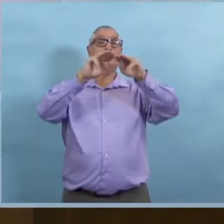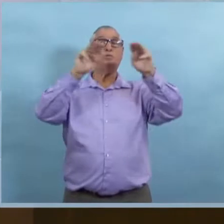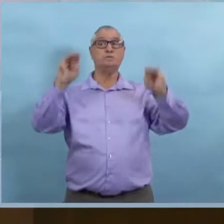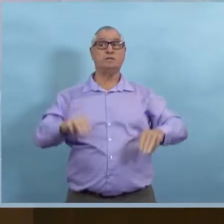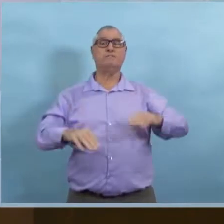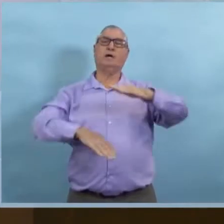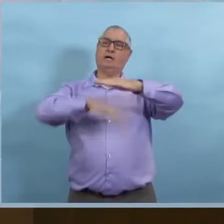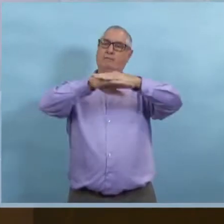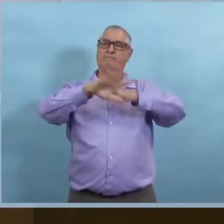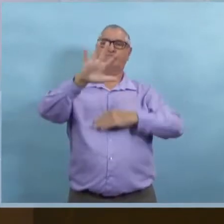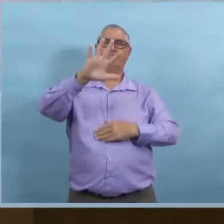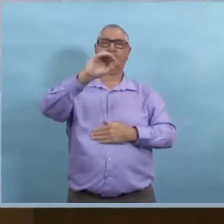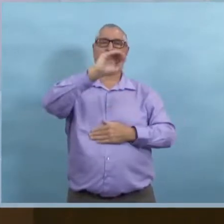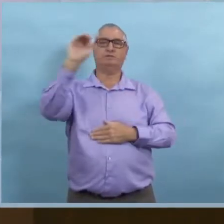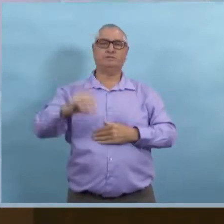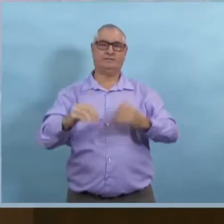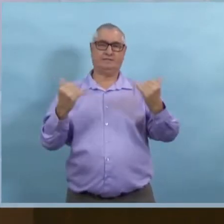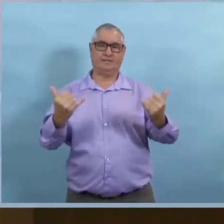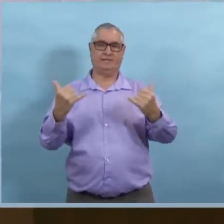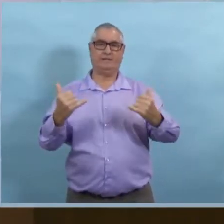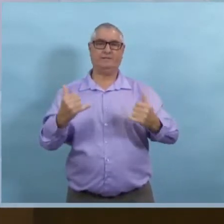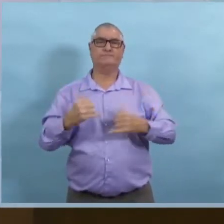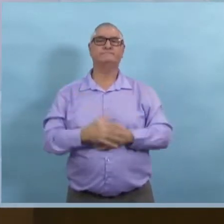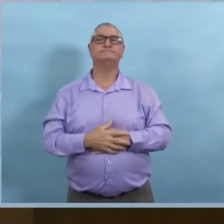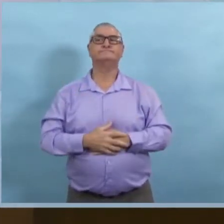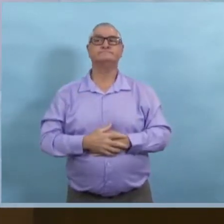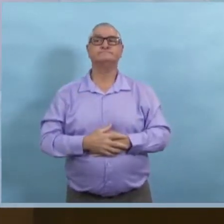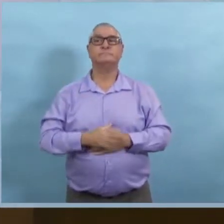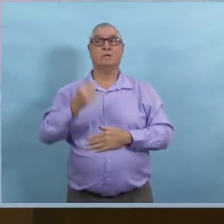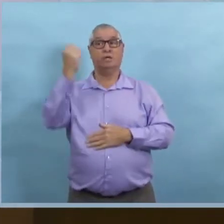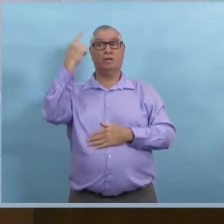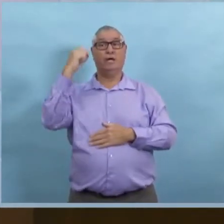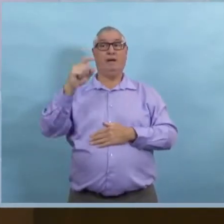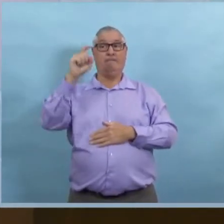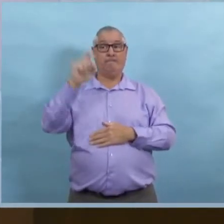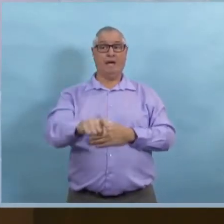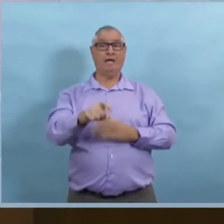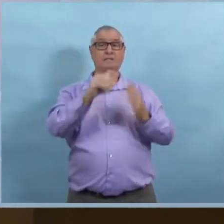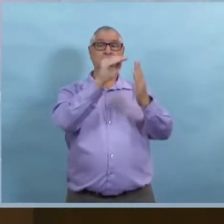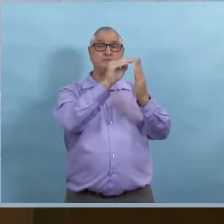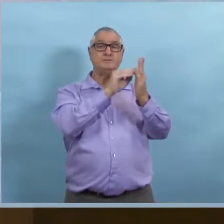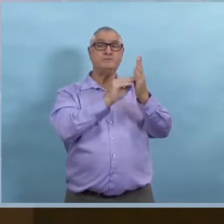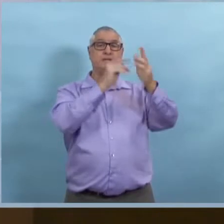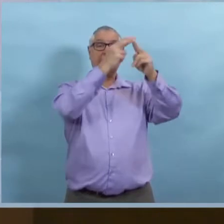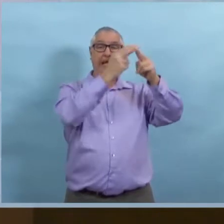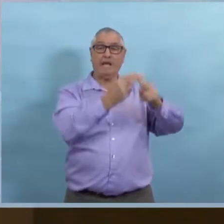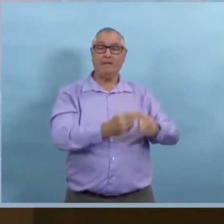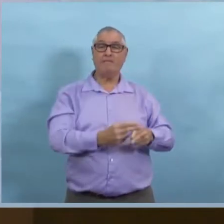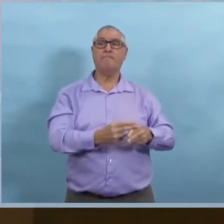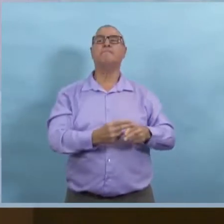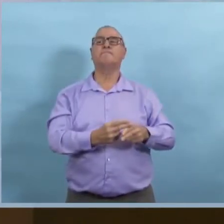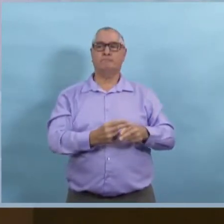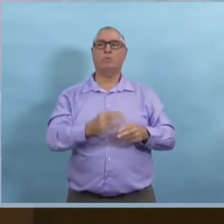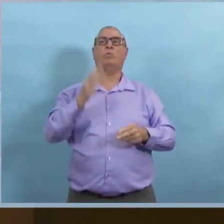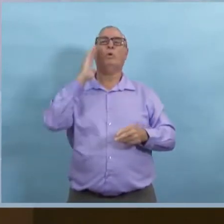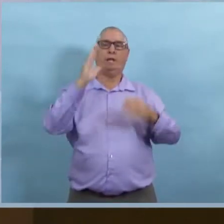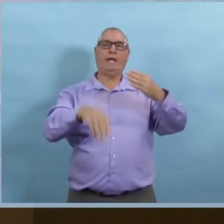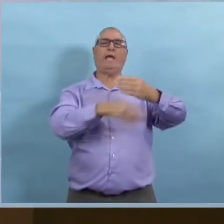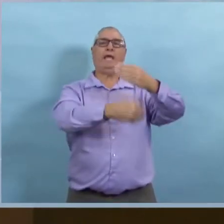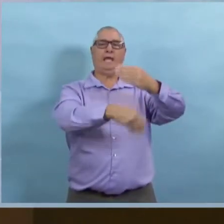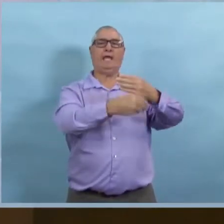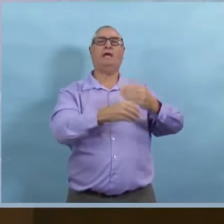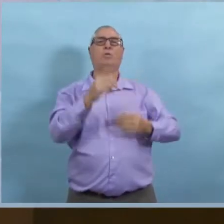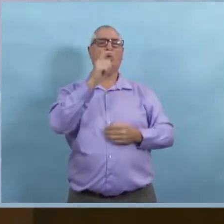50%. Nous allons augmenter le nombre d'installations qui doivent respecter